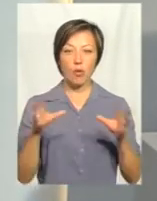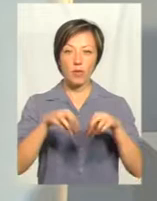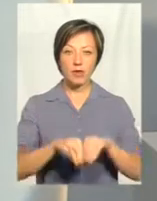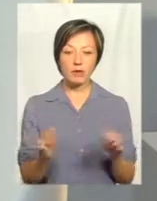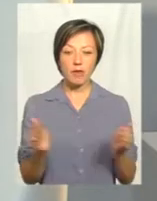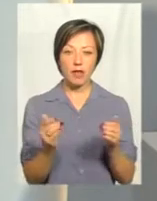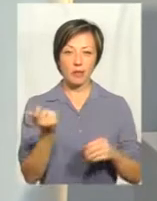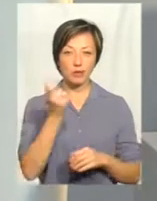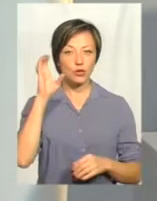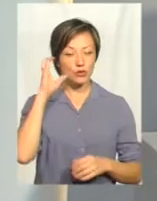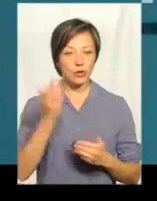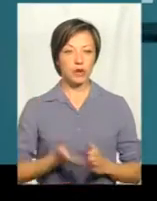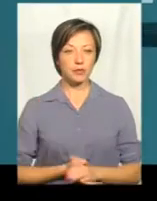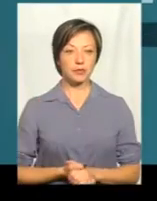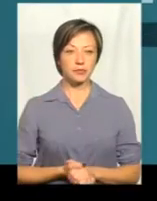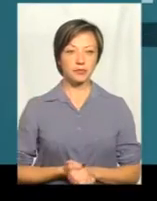господарством. Послухаємо її.